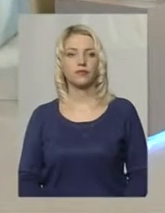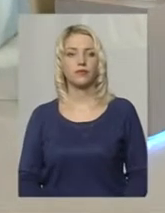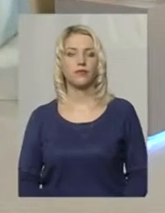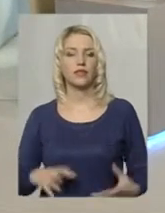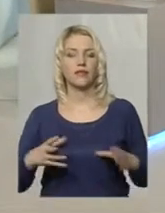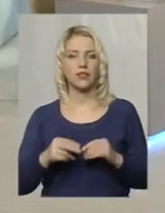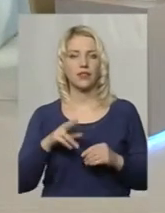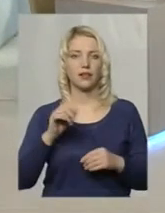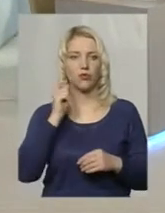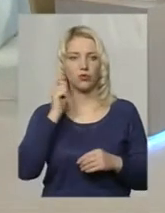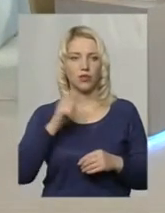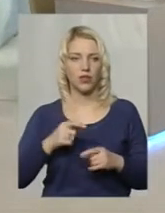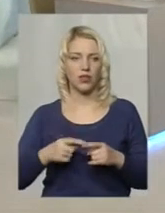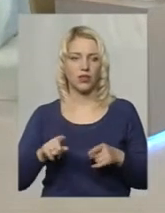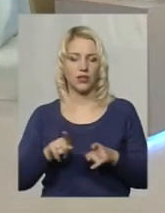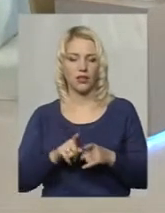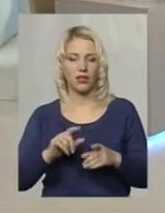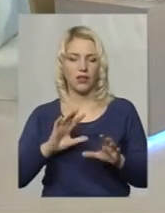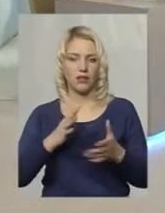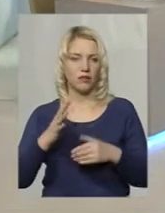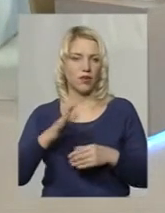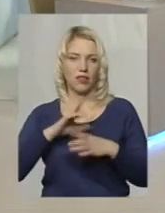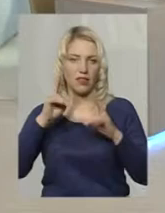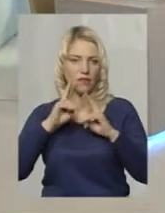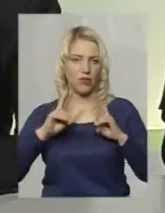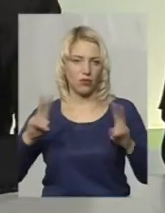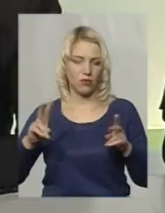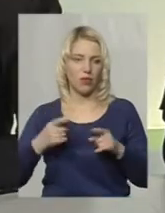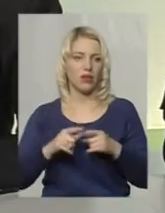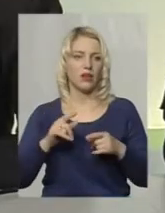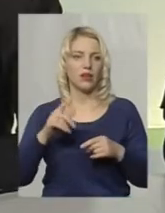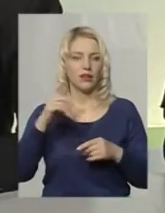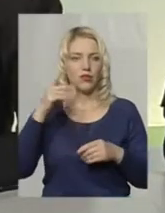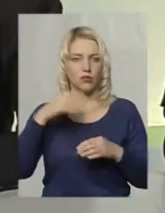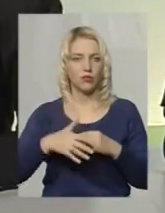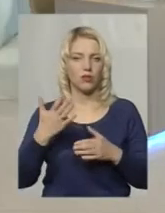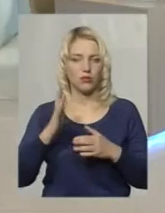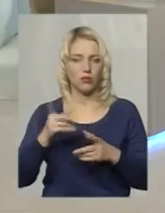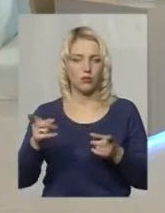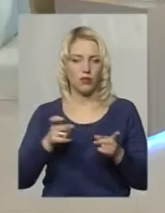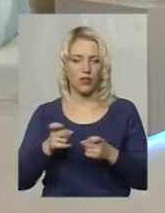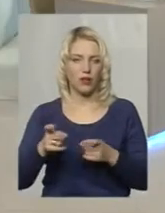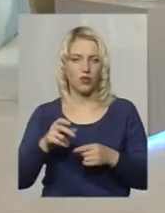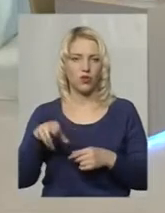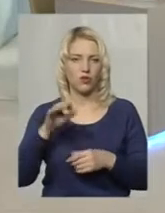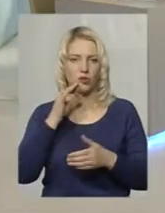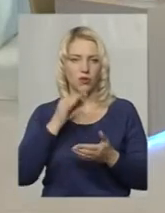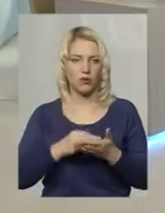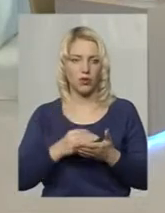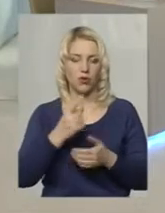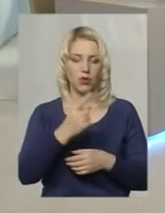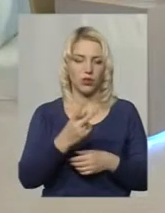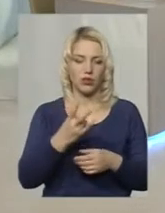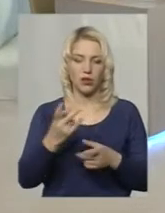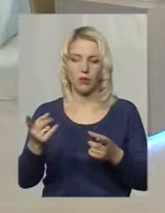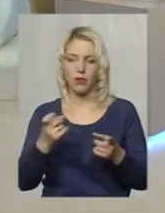Україні таких випадків нам навіть невідомо. Тобто, ви розумієте, що якщо буде притягати до відповідальності один, потрібно притягнути іншого.